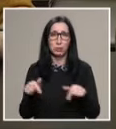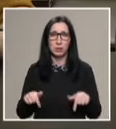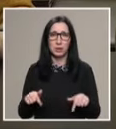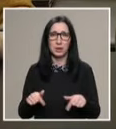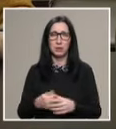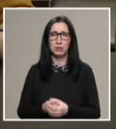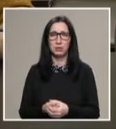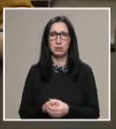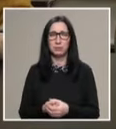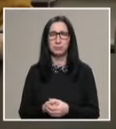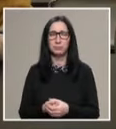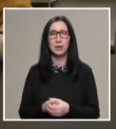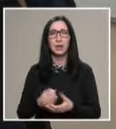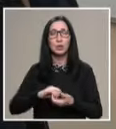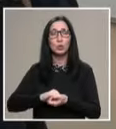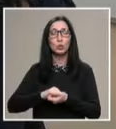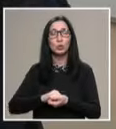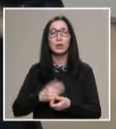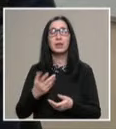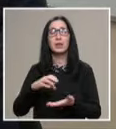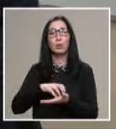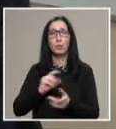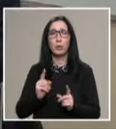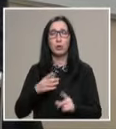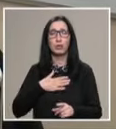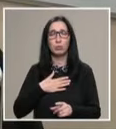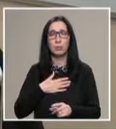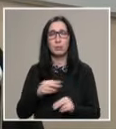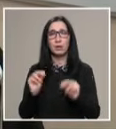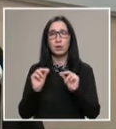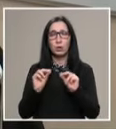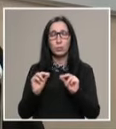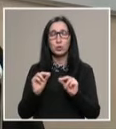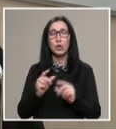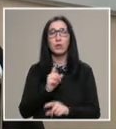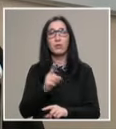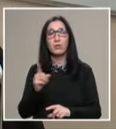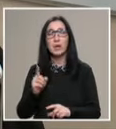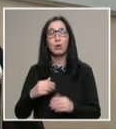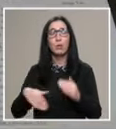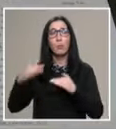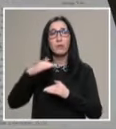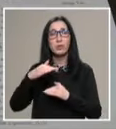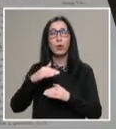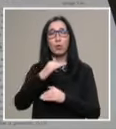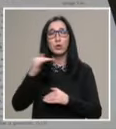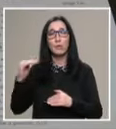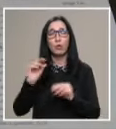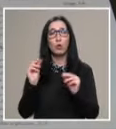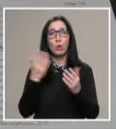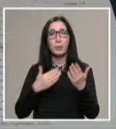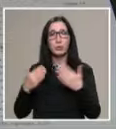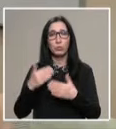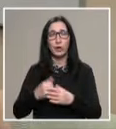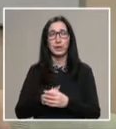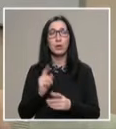структурираната група, която в момента имаме. Обучението и всяко едно по-високо ниво на образование, което